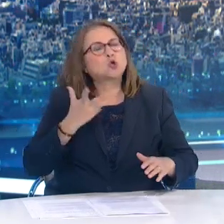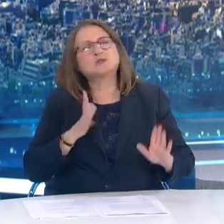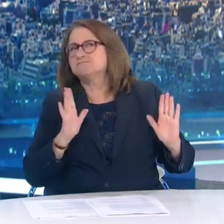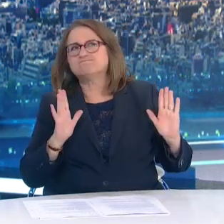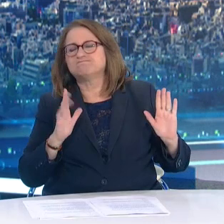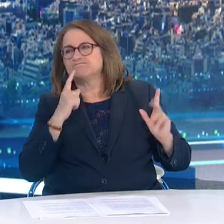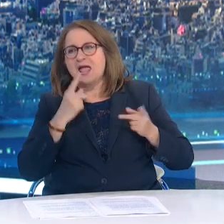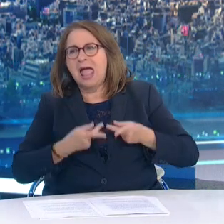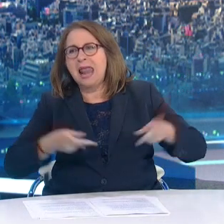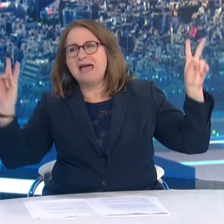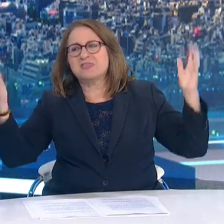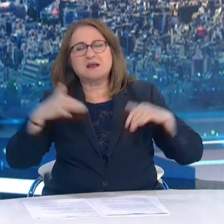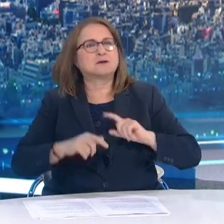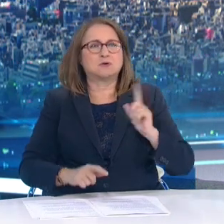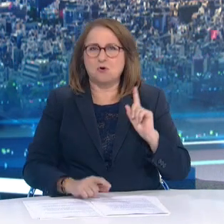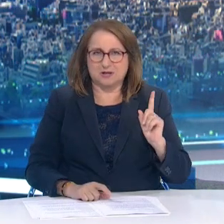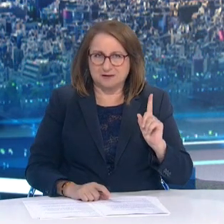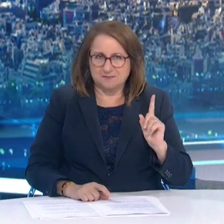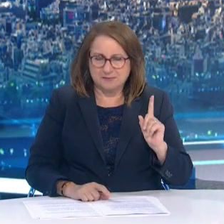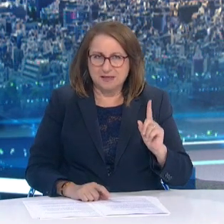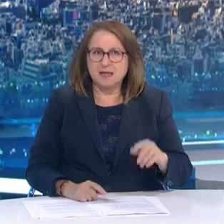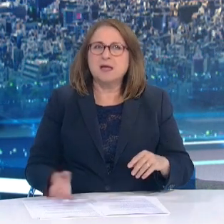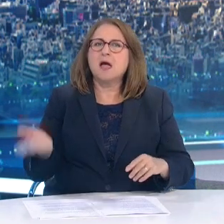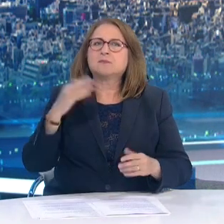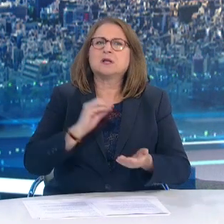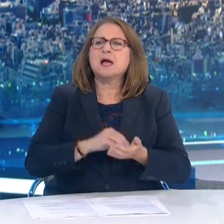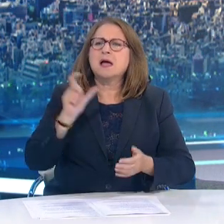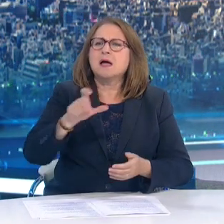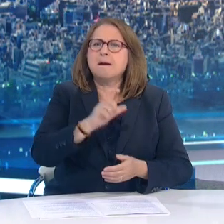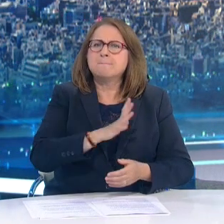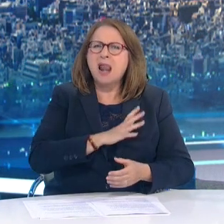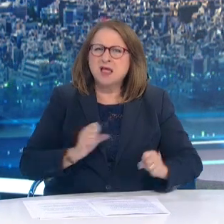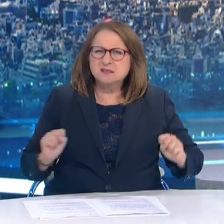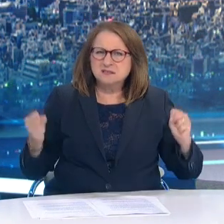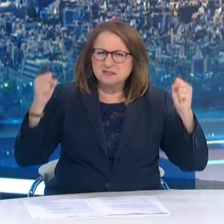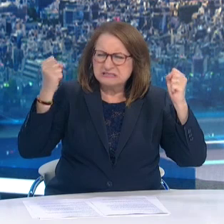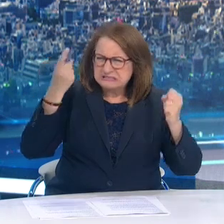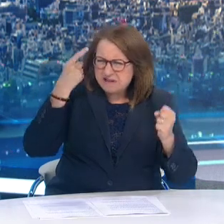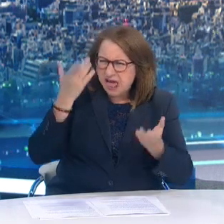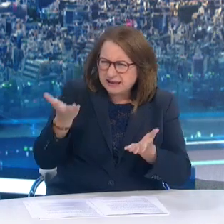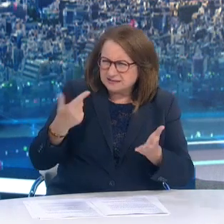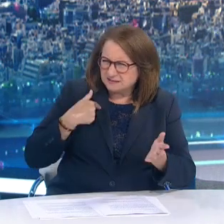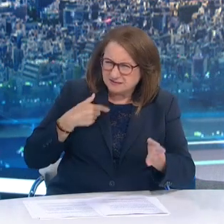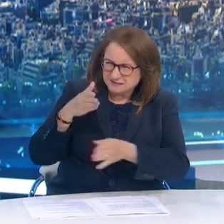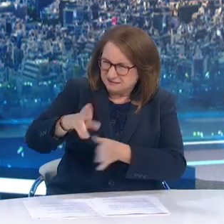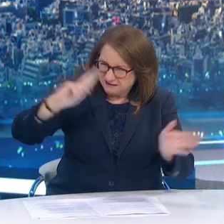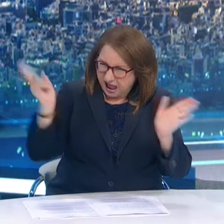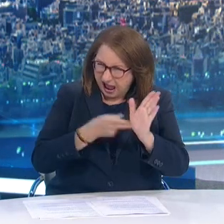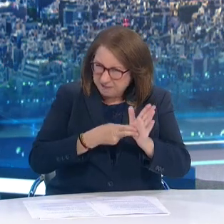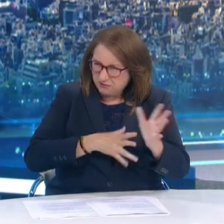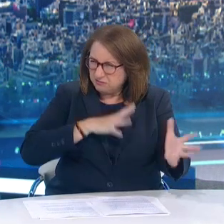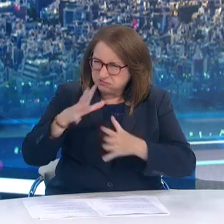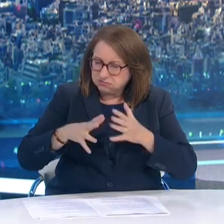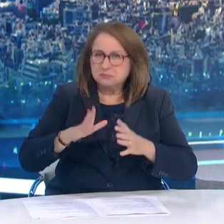καταστηματάρχες παύλα ιδιοκτήτες χώρων απέναντι σε πελάτες που ενδεχομένως αντιδρούν Απλά θα καλούν τις αρχές για να